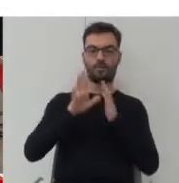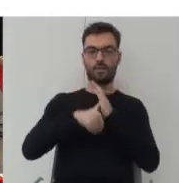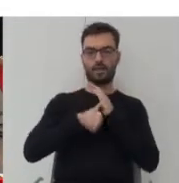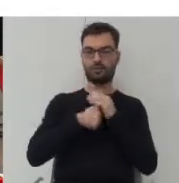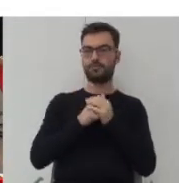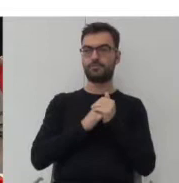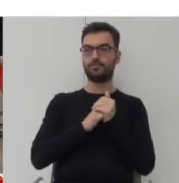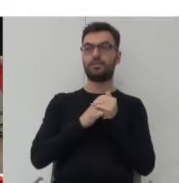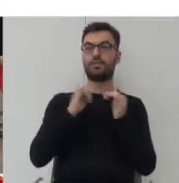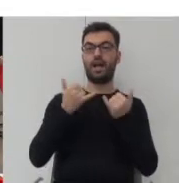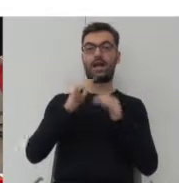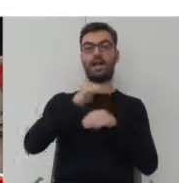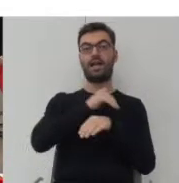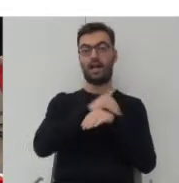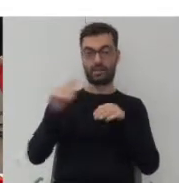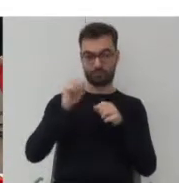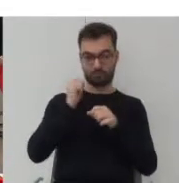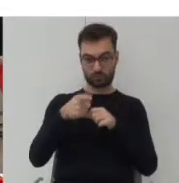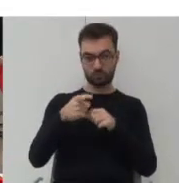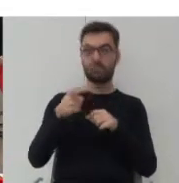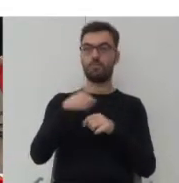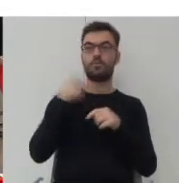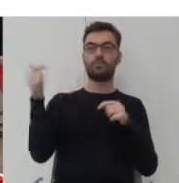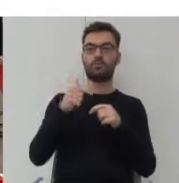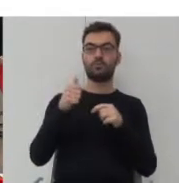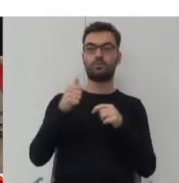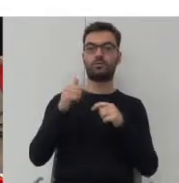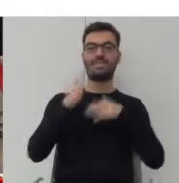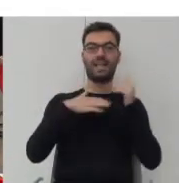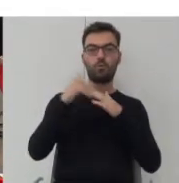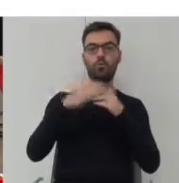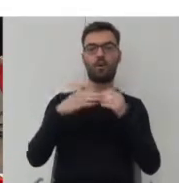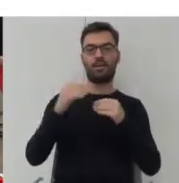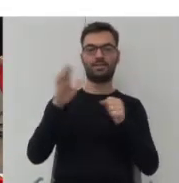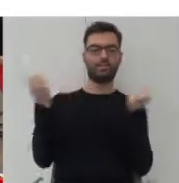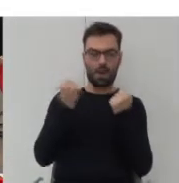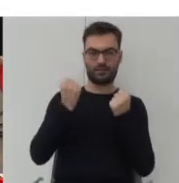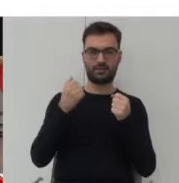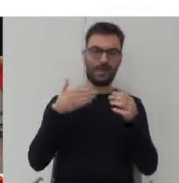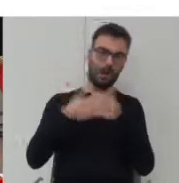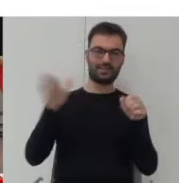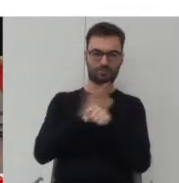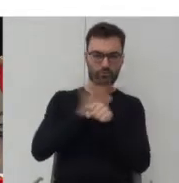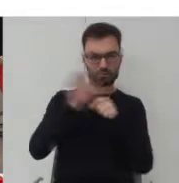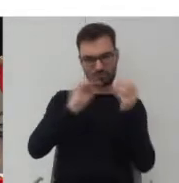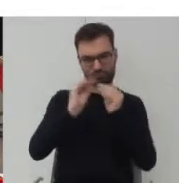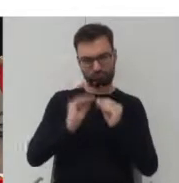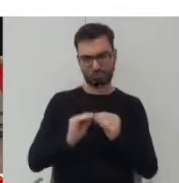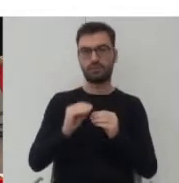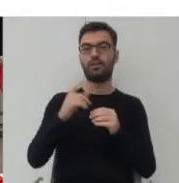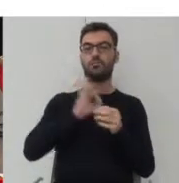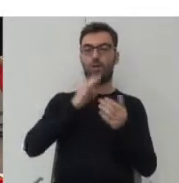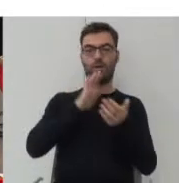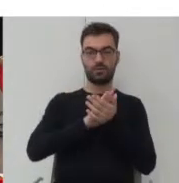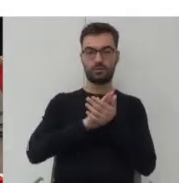momencie, w którym istnieje ta granica, ona determinuje w nas taką potrzebę zabudowania tego na maksa i do końca. I to jest moim zdaniem